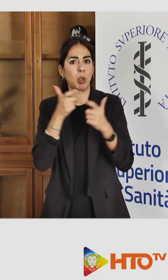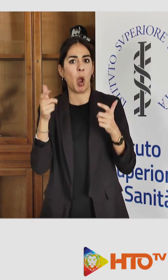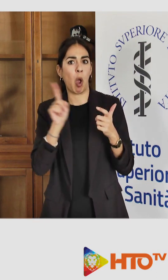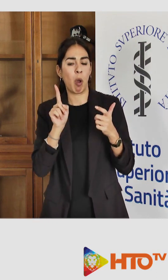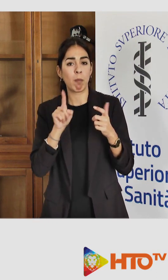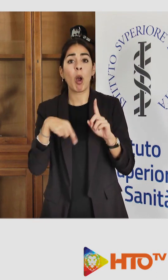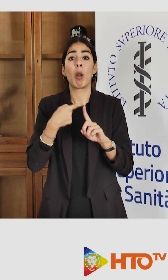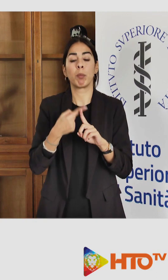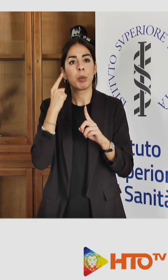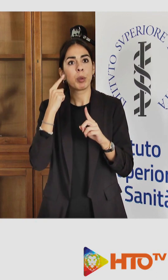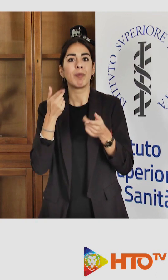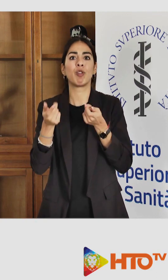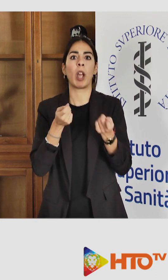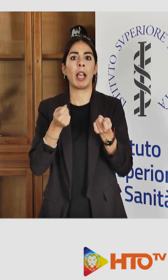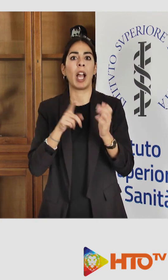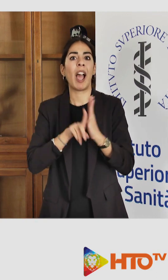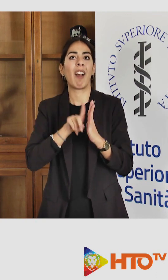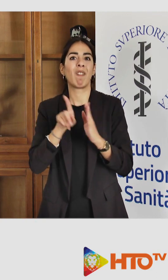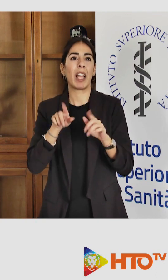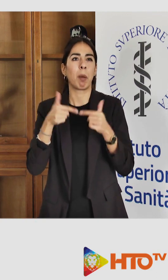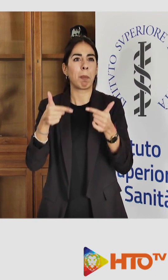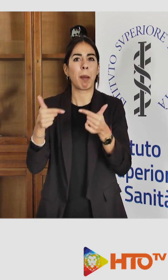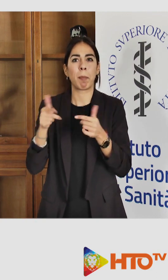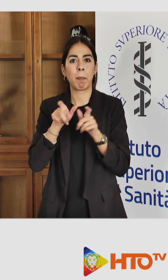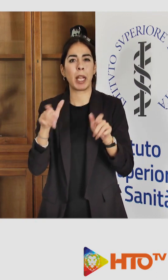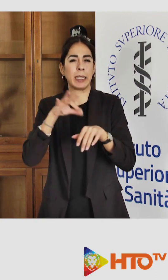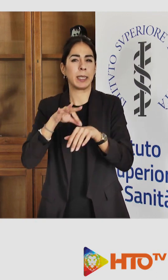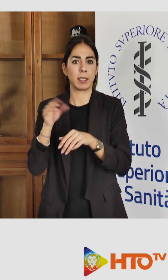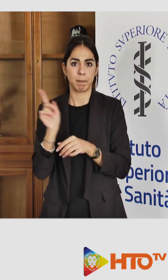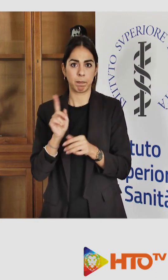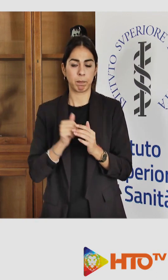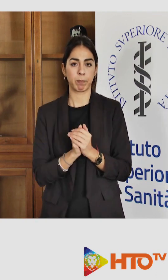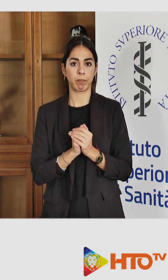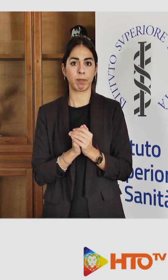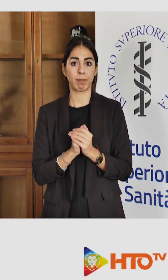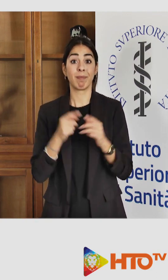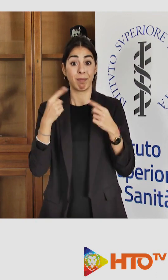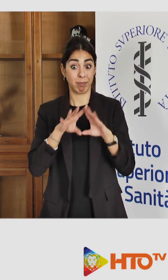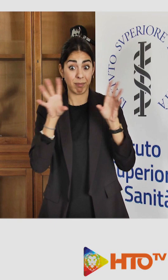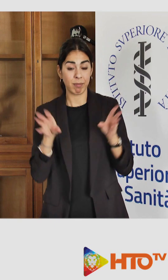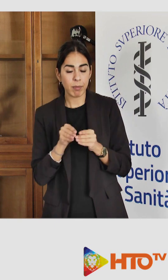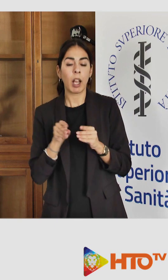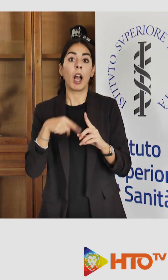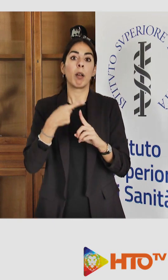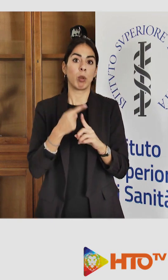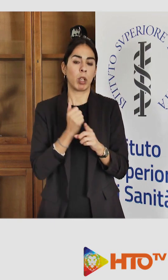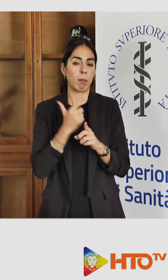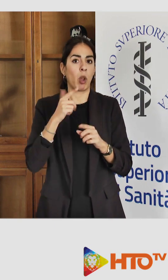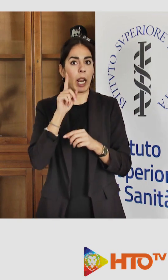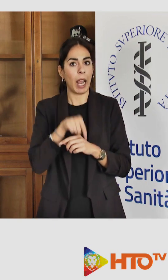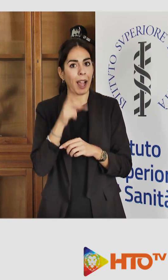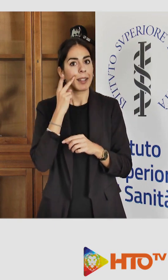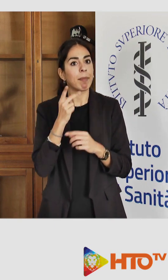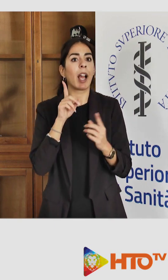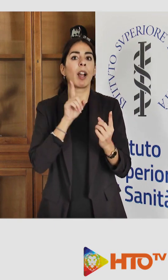di vista della salute. Accanto a questo è opportuno continuare a garantire il tracciamento, anche